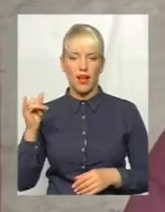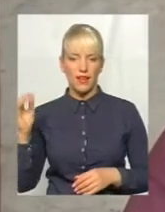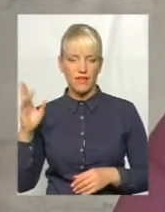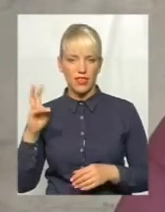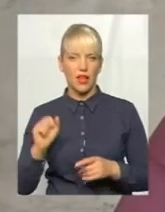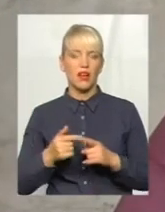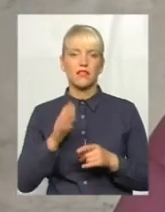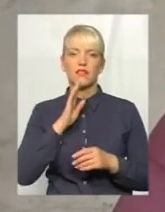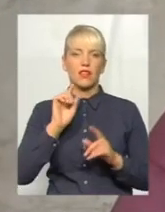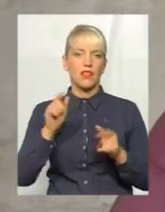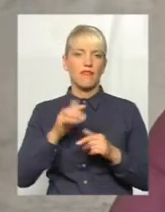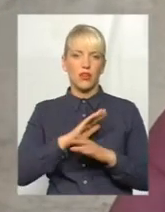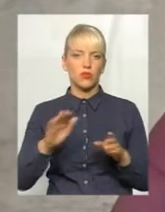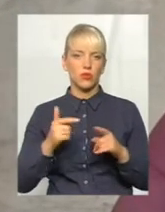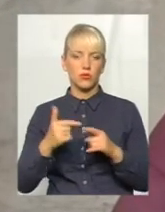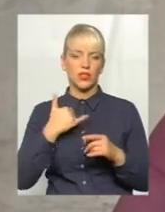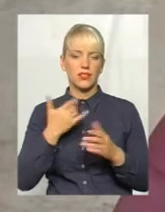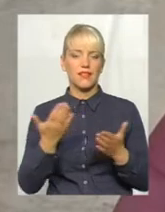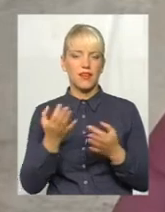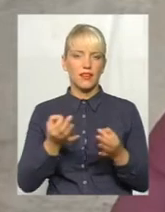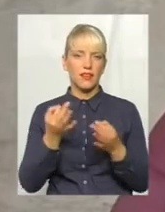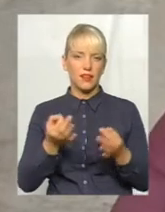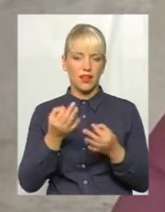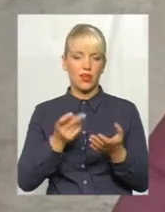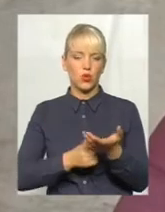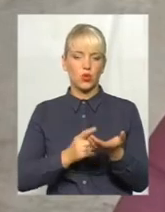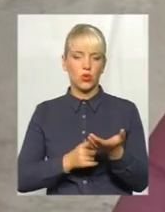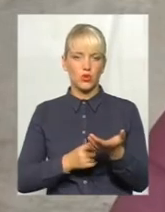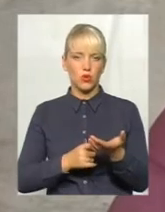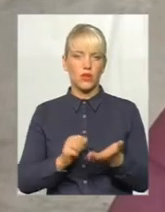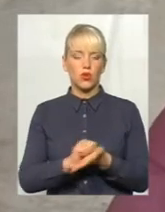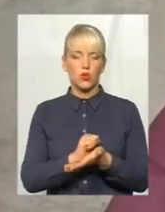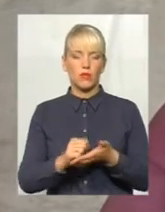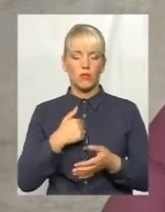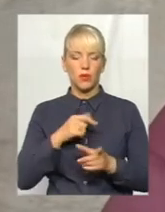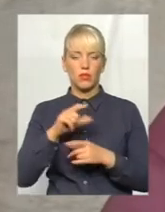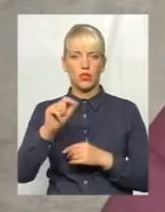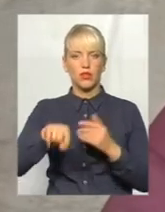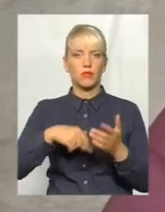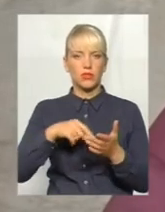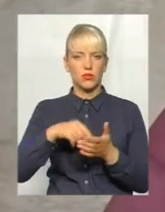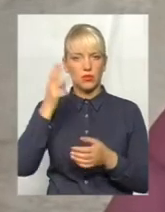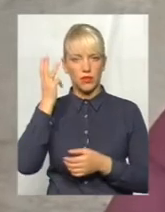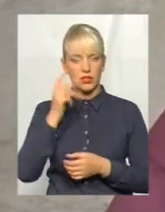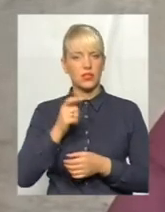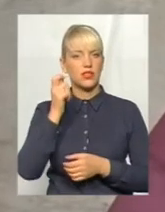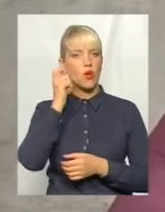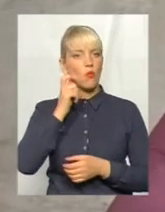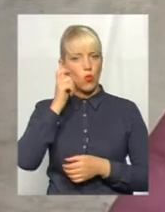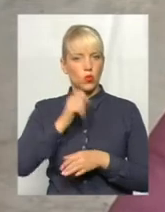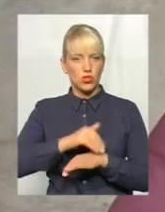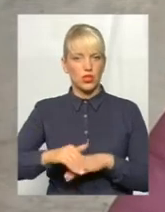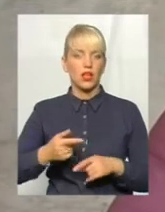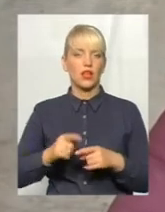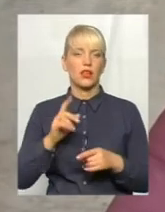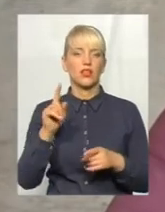документів. Ми поїхали в Хмельницький на того пушки на вулицю, де нам дали документ про те,